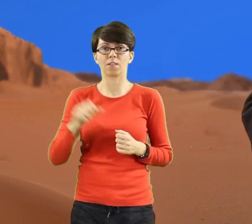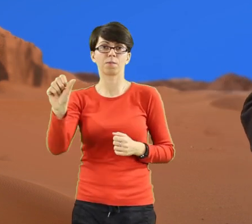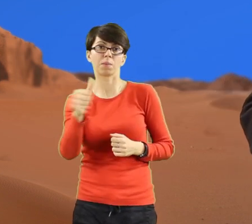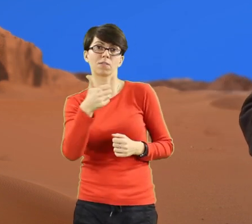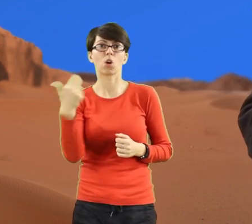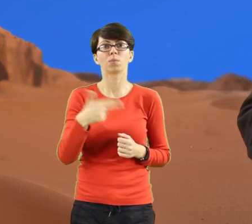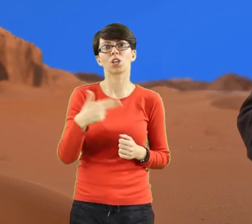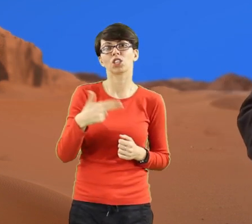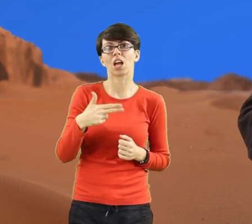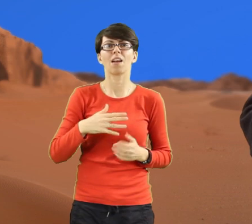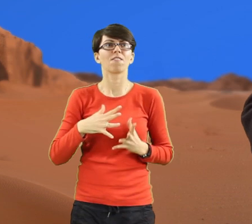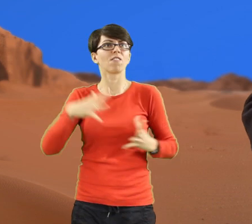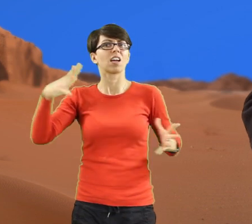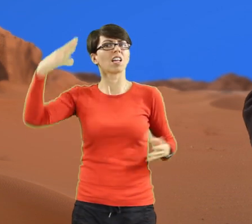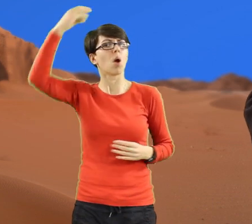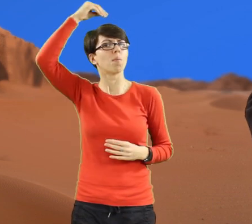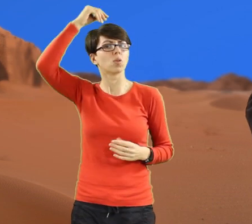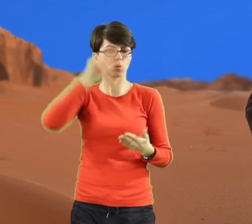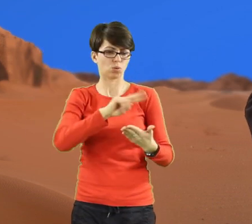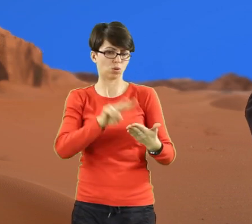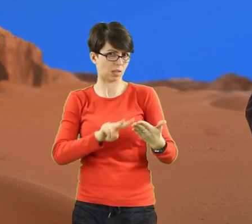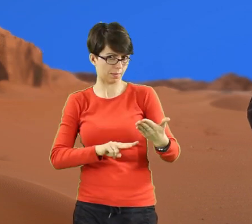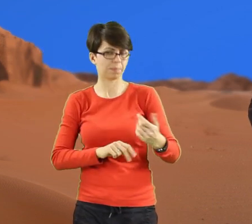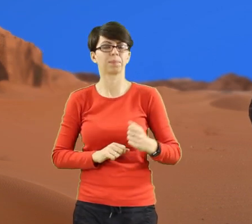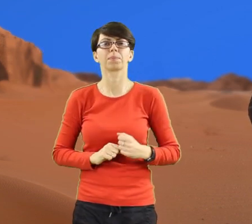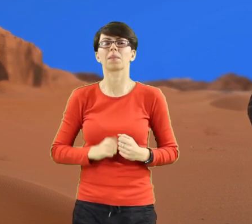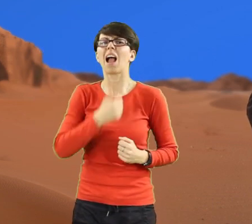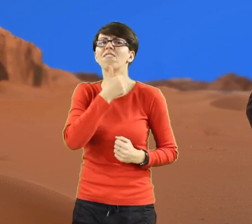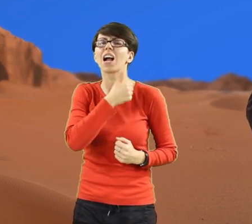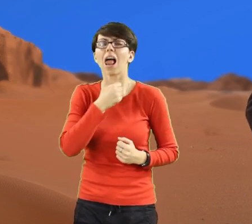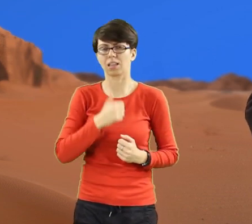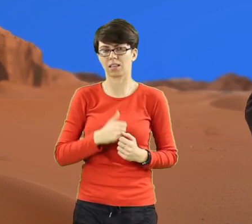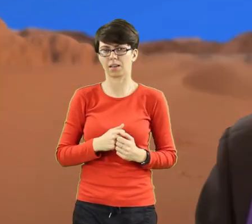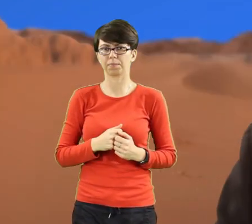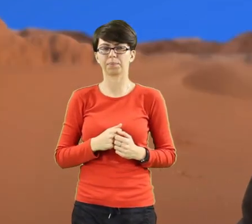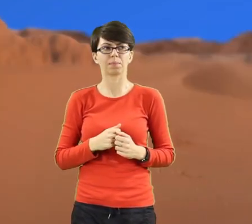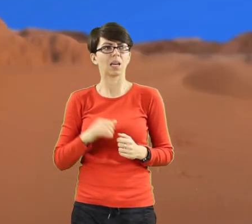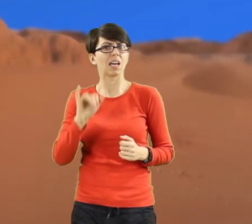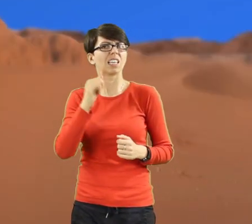w świątyniach słowa opowiadające o kuszeniu Jezusa na pustyni.